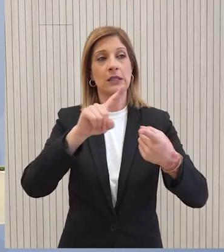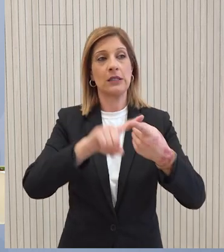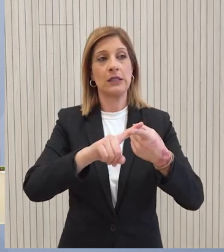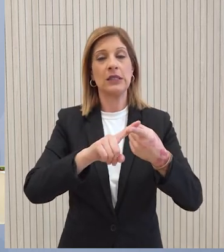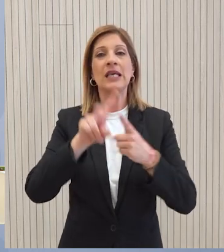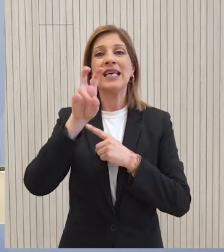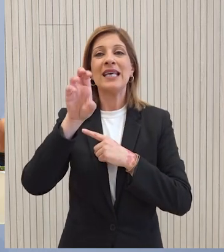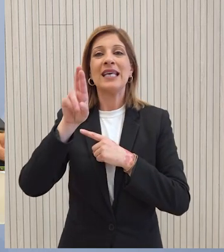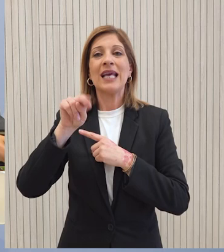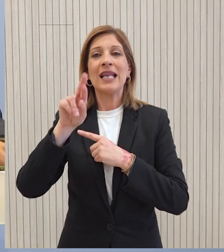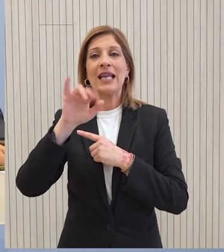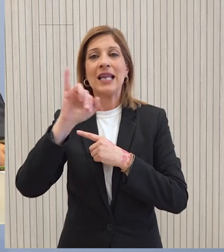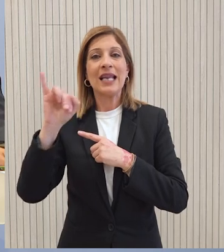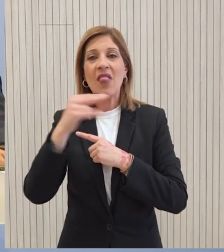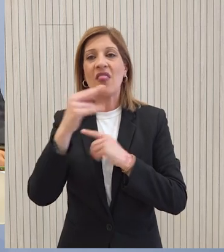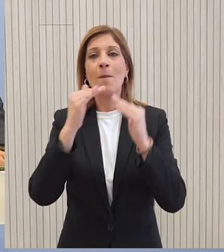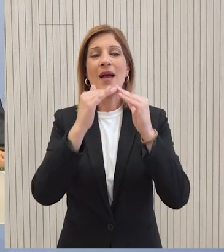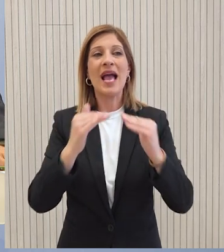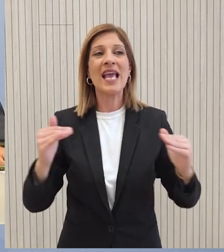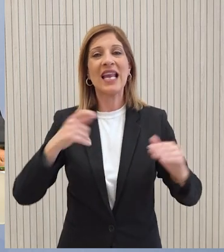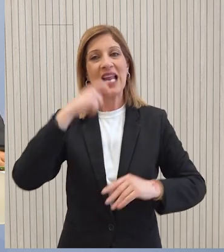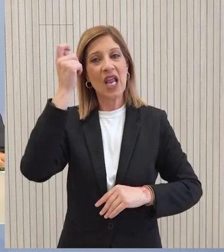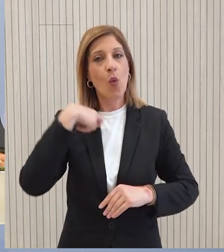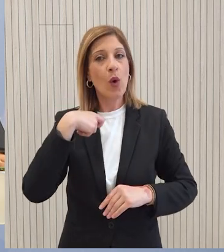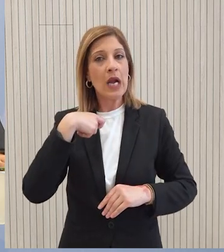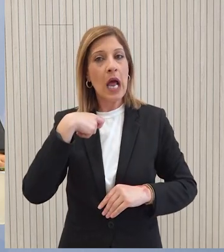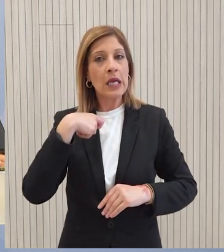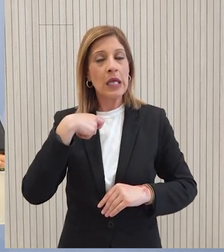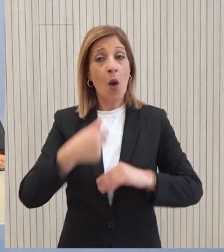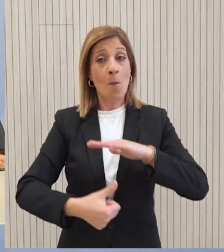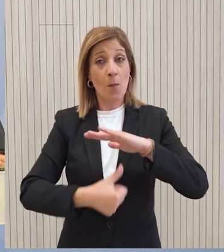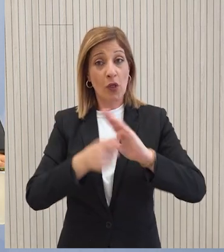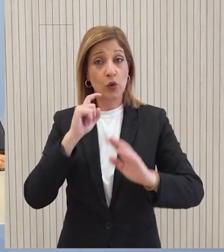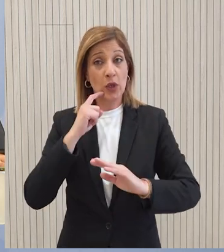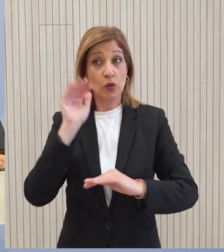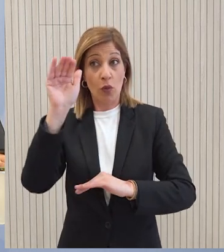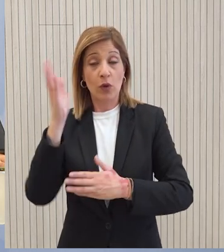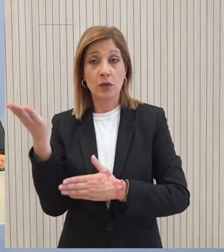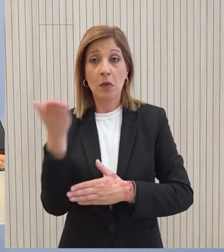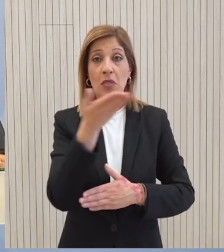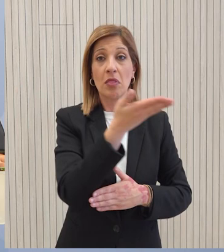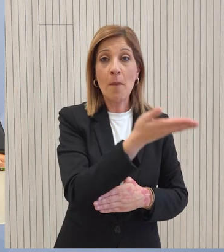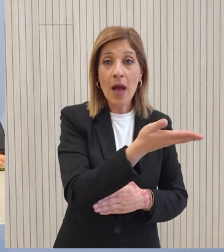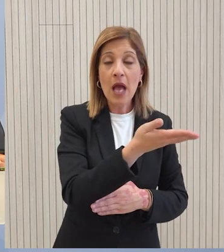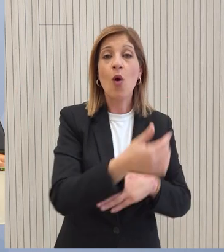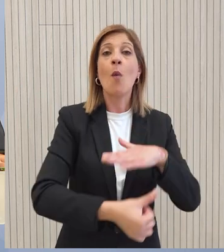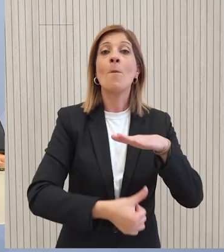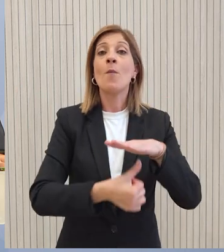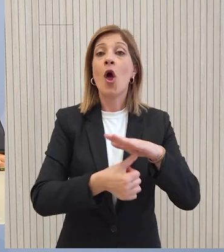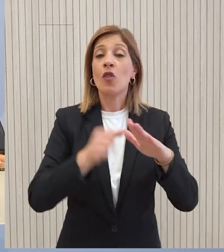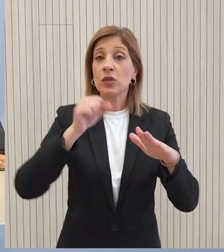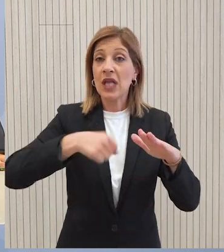Λιτέρνη για την ειρήση στην Ικρανία και αν έχει προσκυθεί ή έχει αποφασίσει να συμμετάσχει